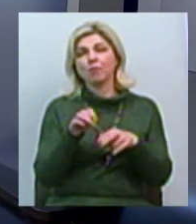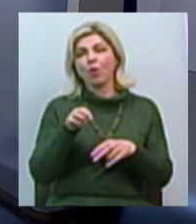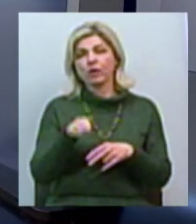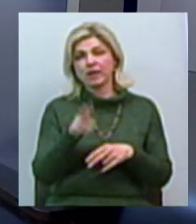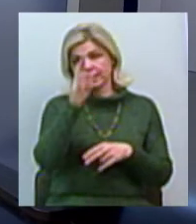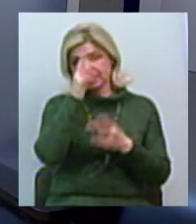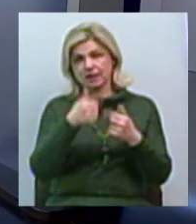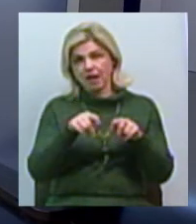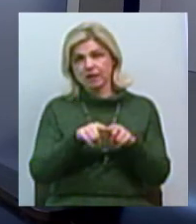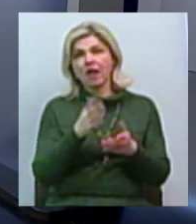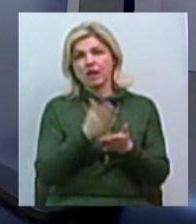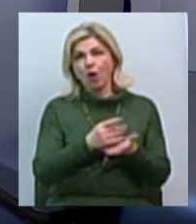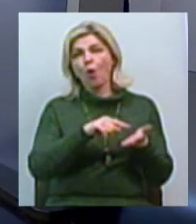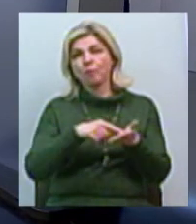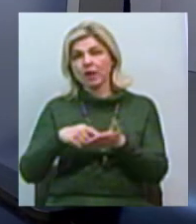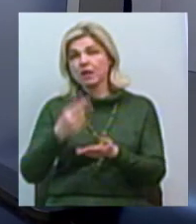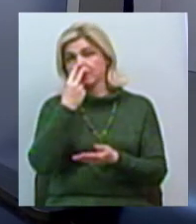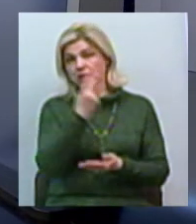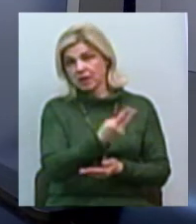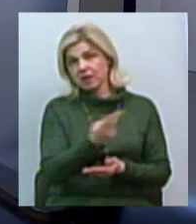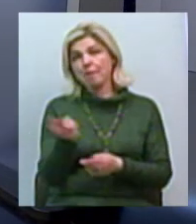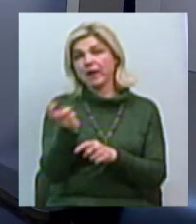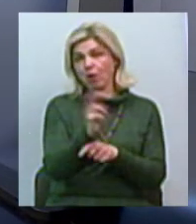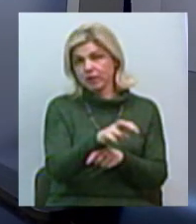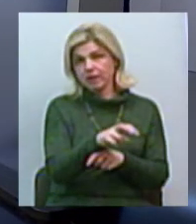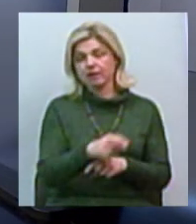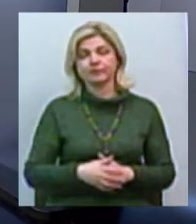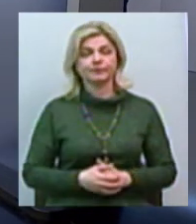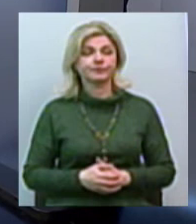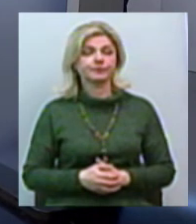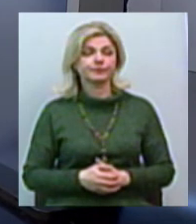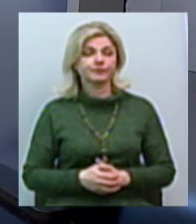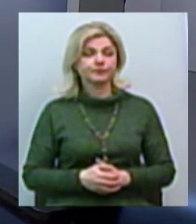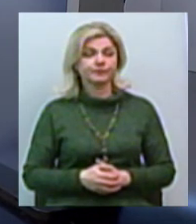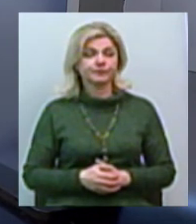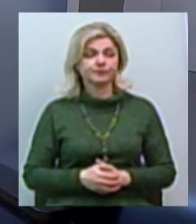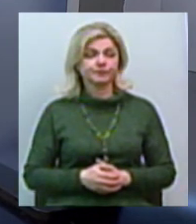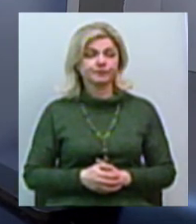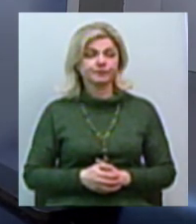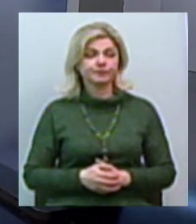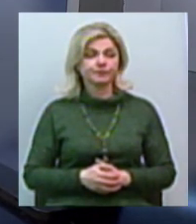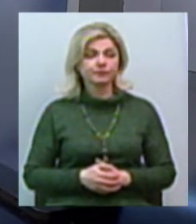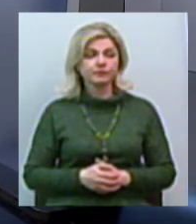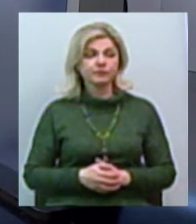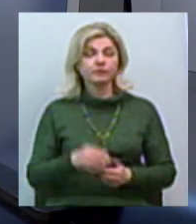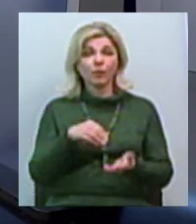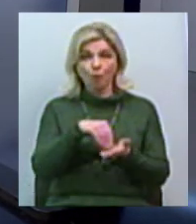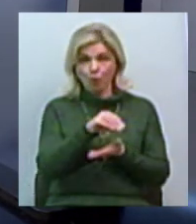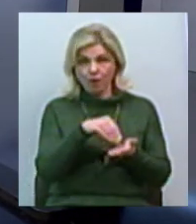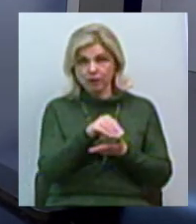є объекти, дивіться, приходити, і, в определенні степені, покупайте